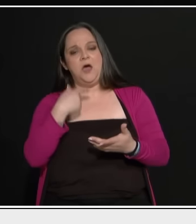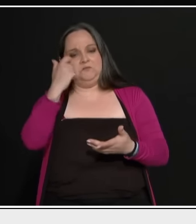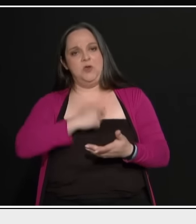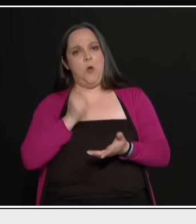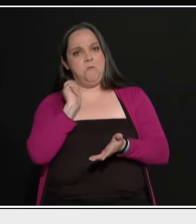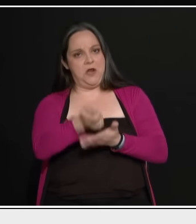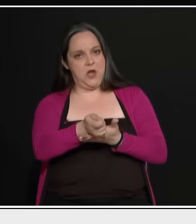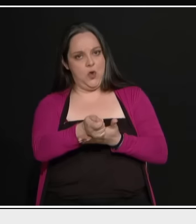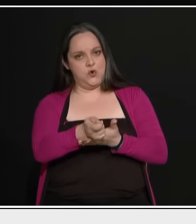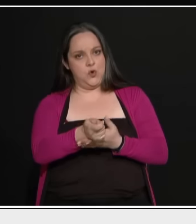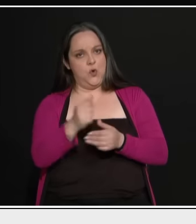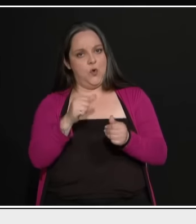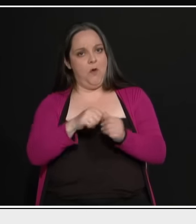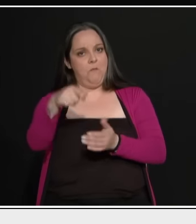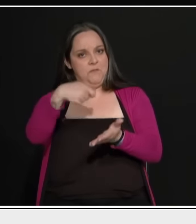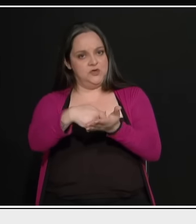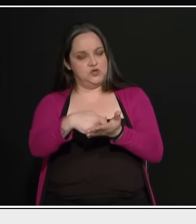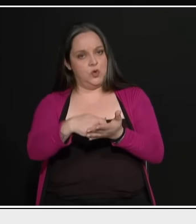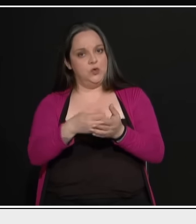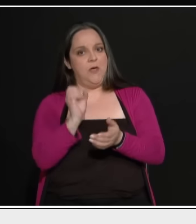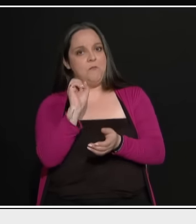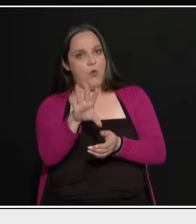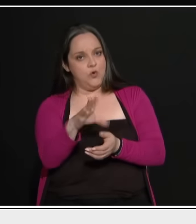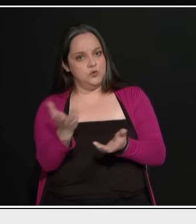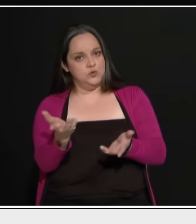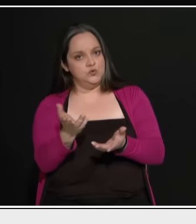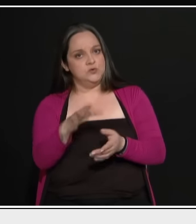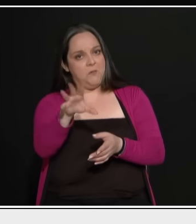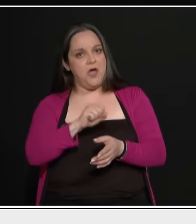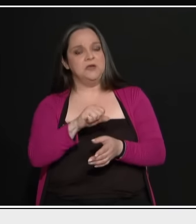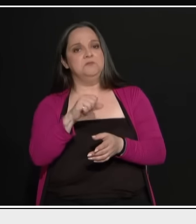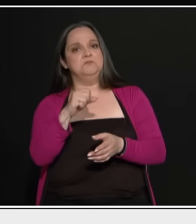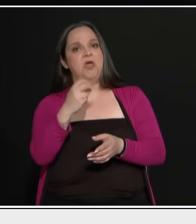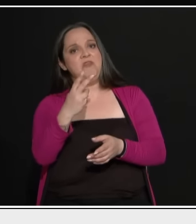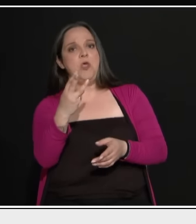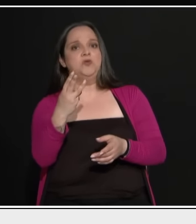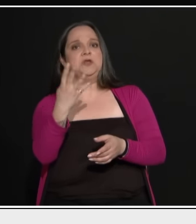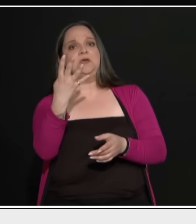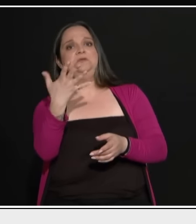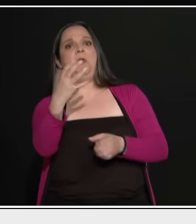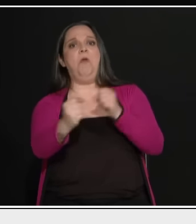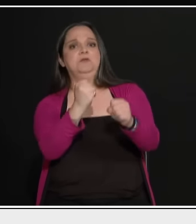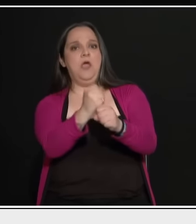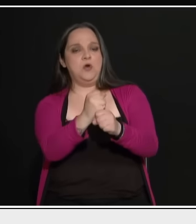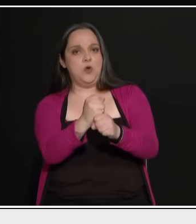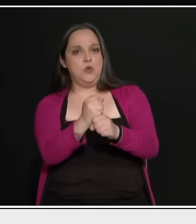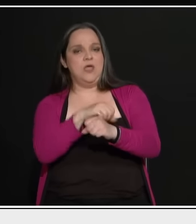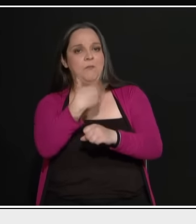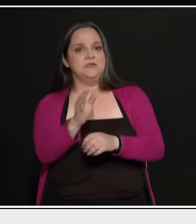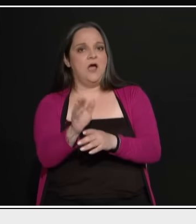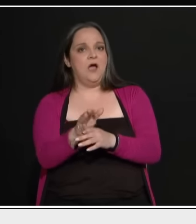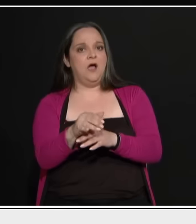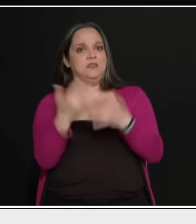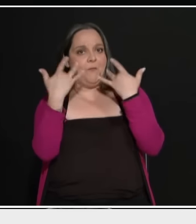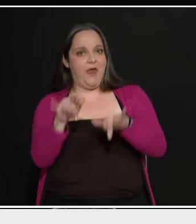από το μισθό του και τα μπόνους του, θα τα πάρει ένα, δύο χρόνια, τρία, τέσσερα, πέντε, θα μου φύγει, θα στήσει τη δική του επιχείρηση μετά. Θα μείνω χωρίς